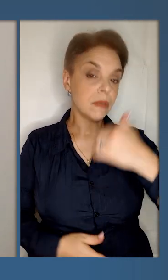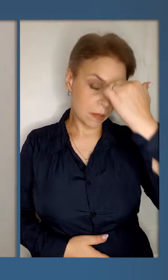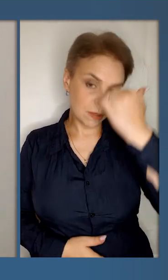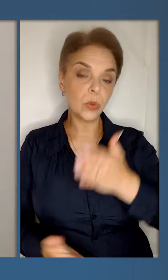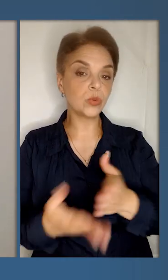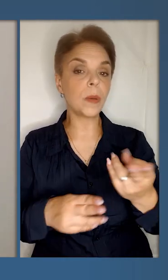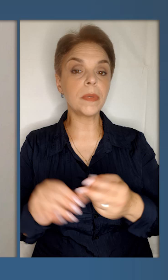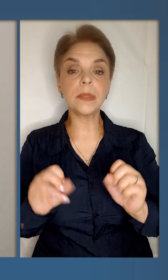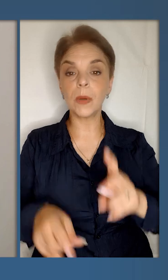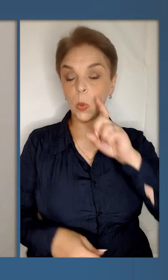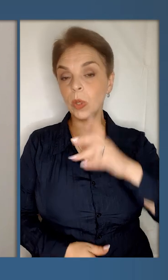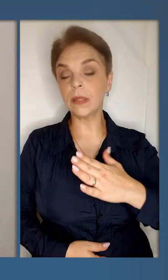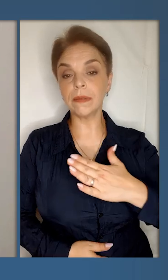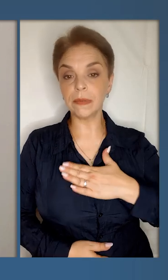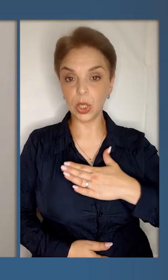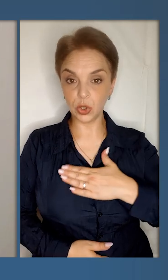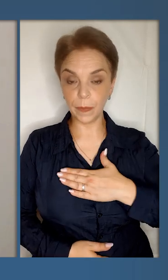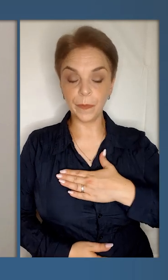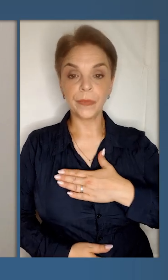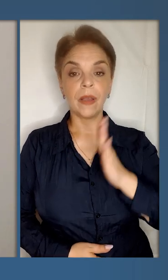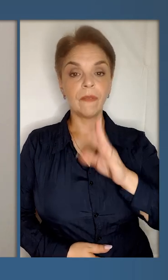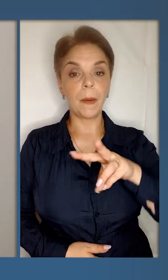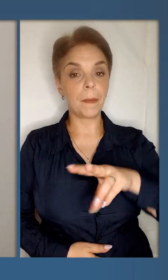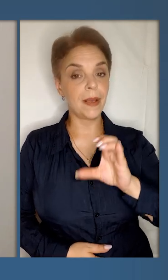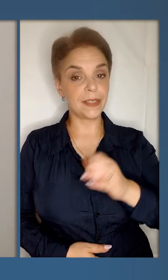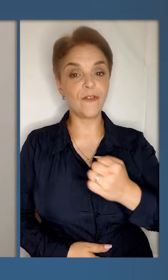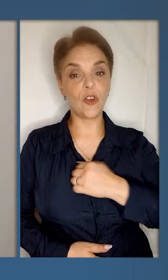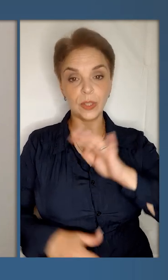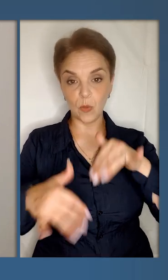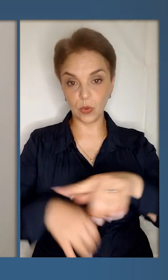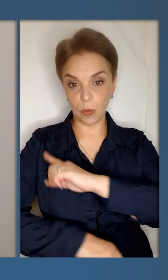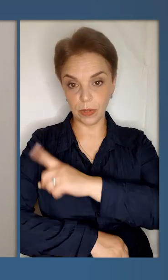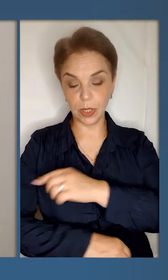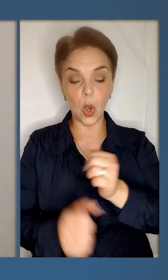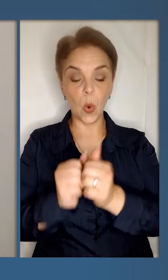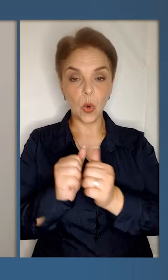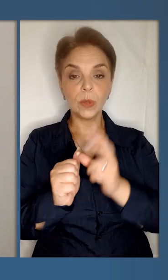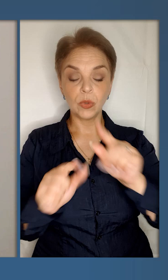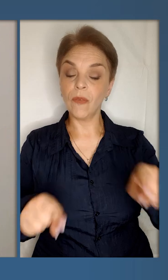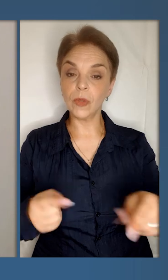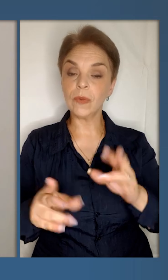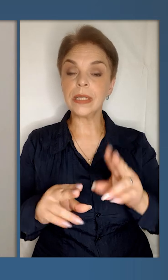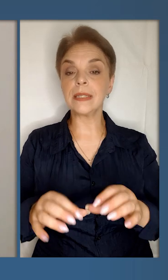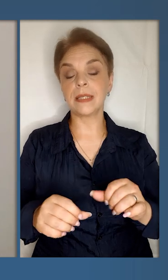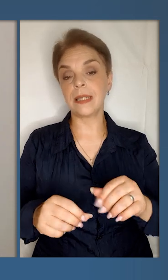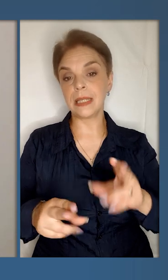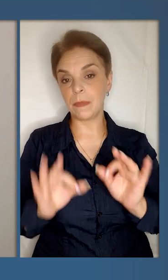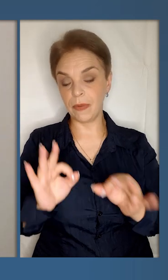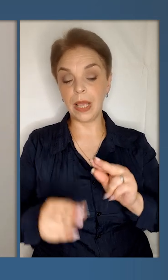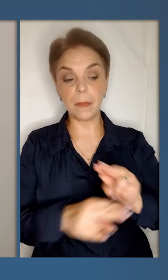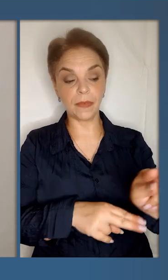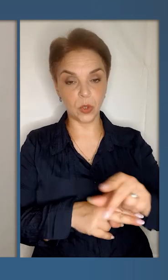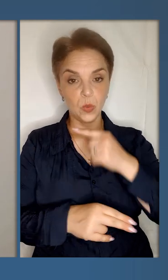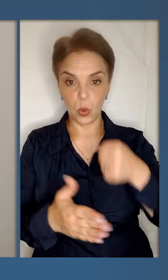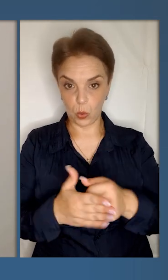проблеми. Я дякую Службі безпеки України, нашим ВМС та кожному воїну, хто відновлює справедливість